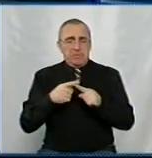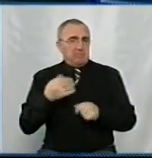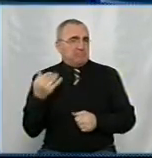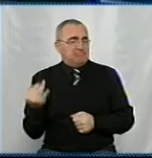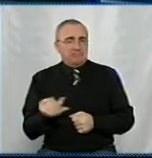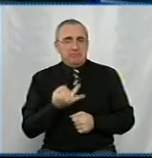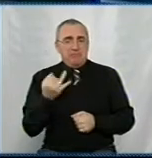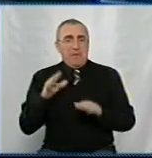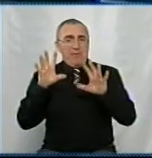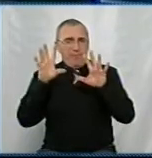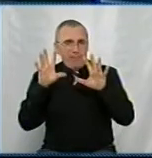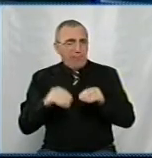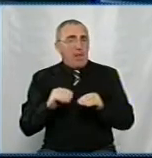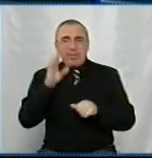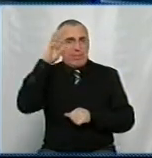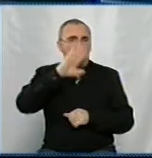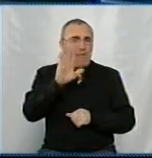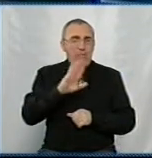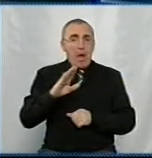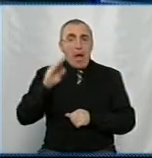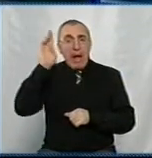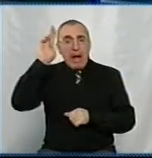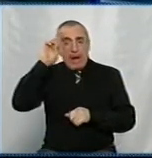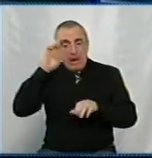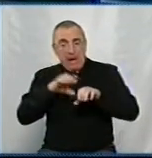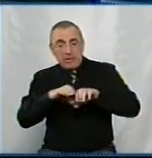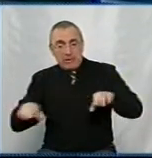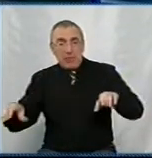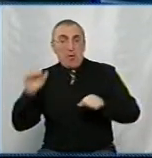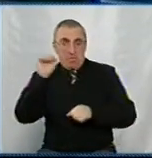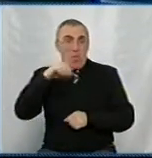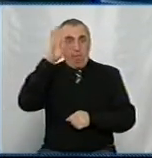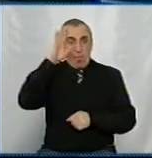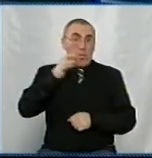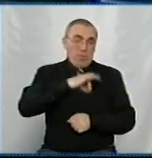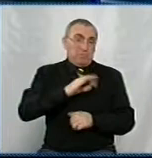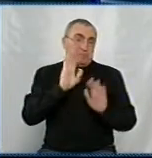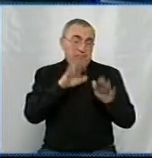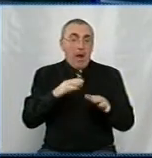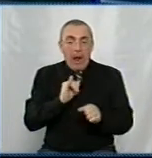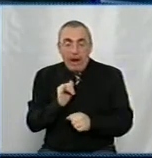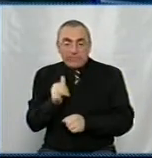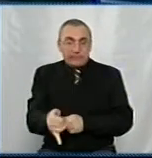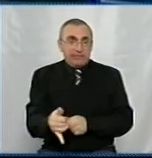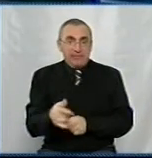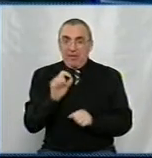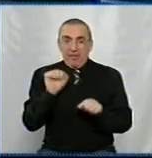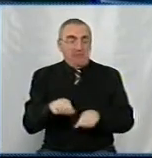відключити навіть не воду, а відключити каналізацію. Тобто людина може користуватись водою, вона її злити не може по факту.